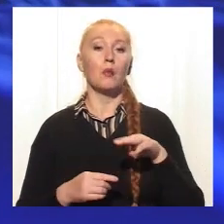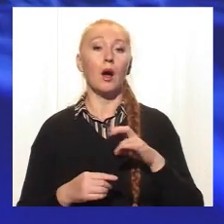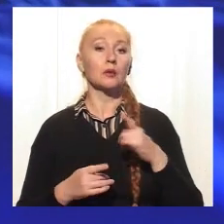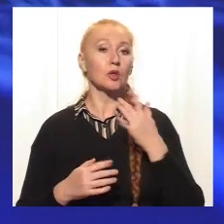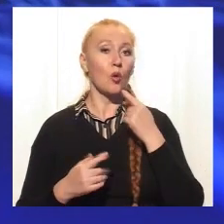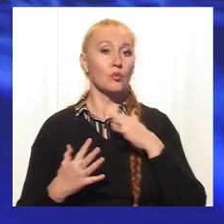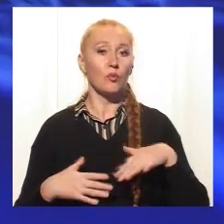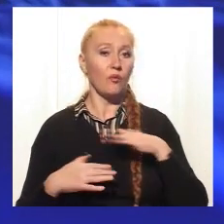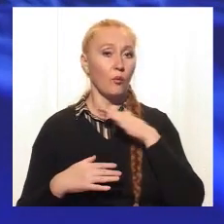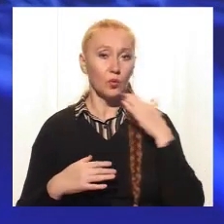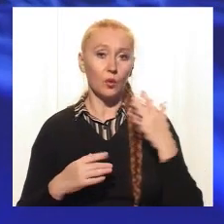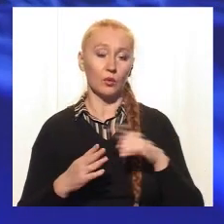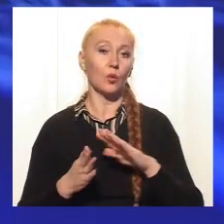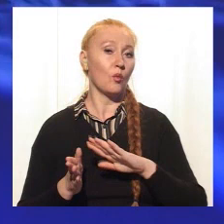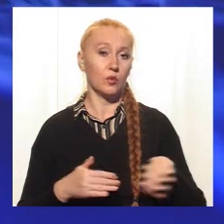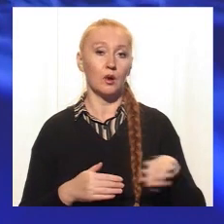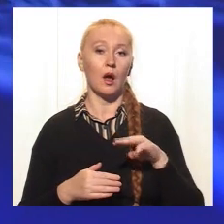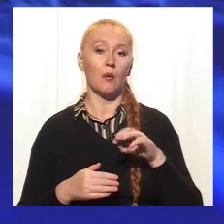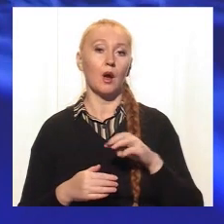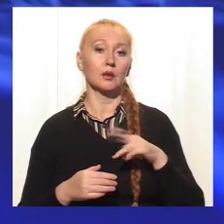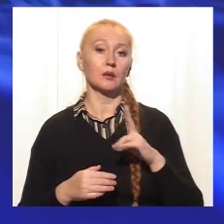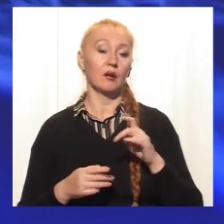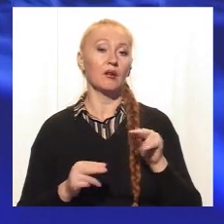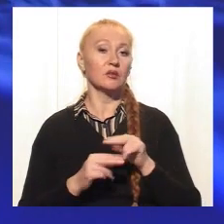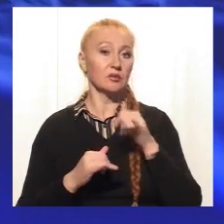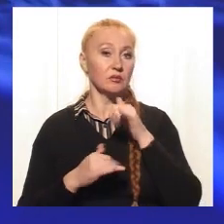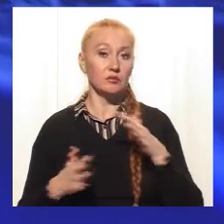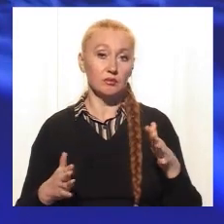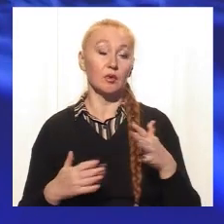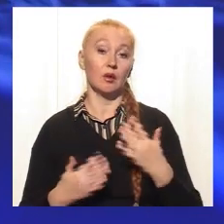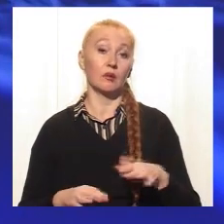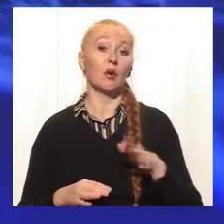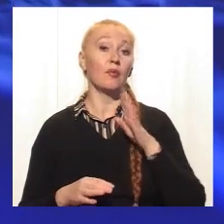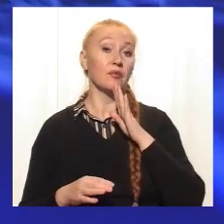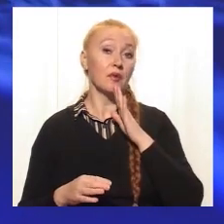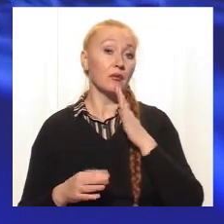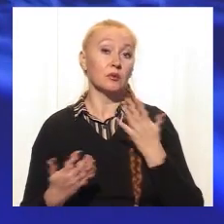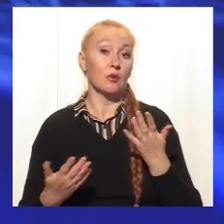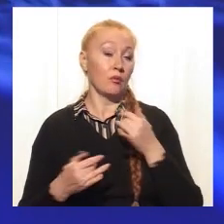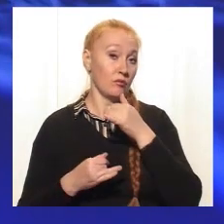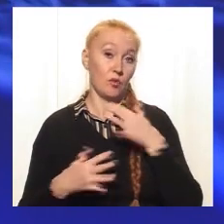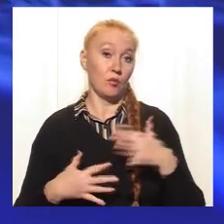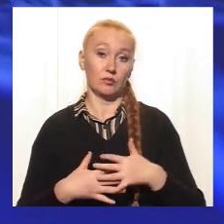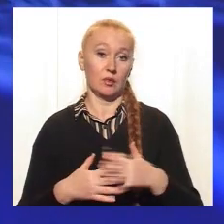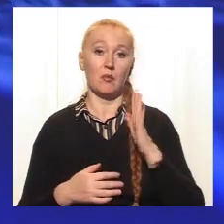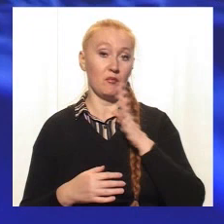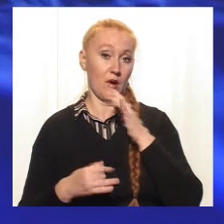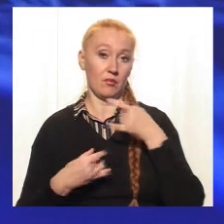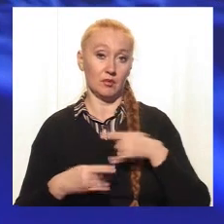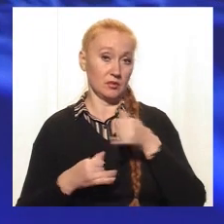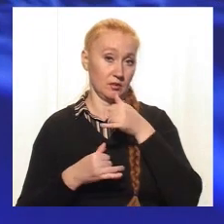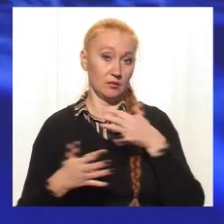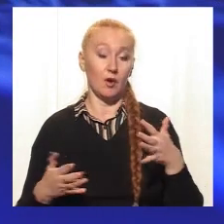кровить, або така інфекція, яка не піддається ліченню. І дівчина в дальнішому вже просто не може бути мамою.